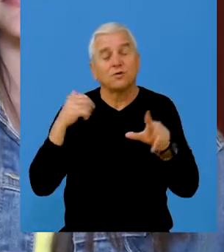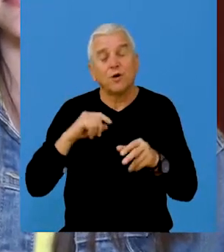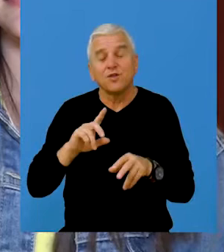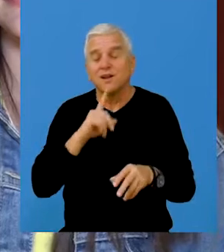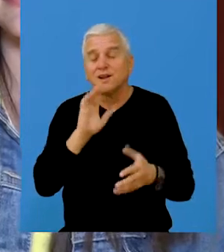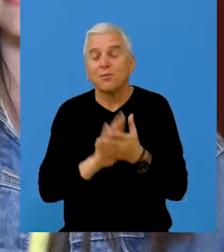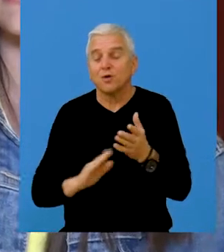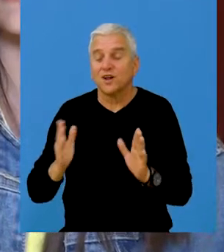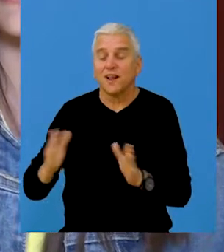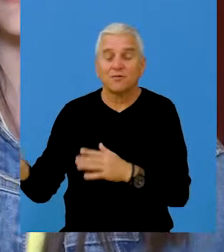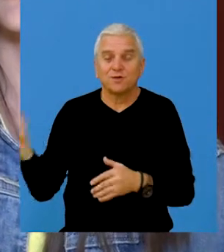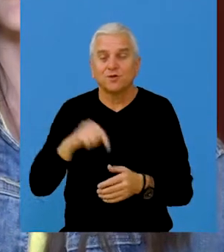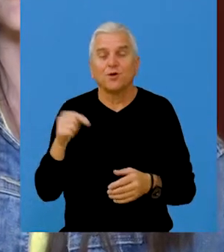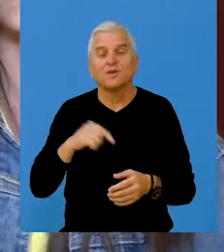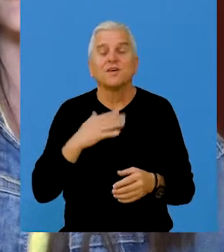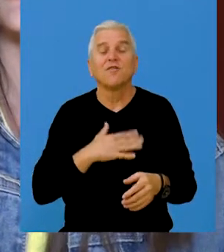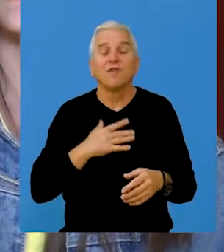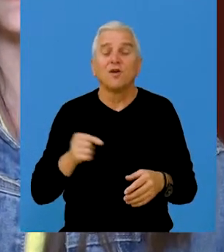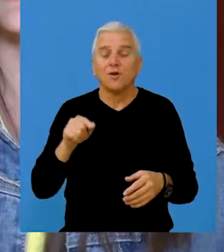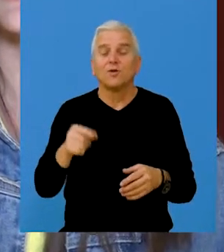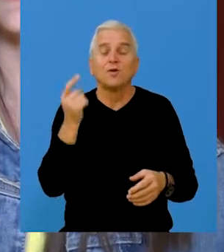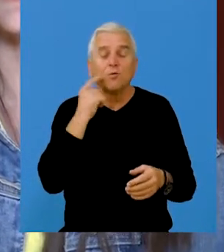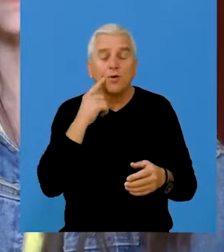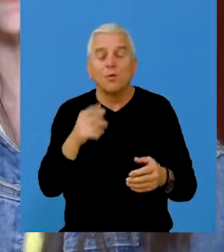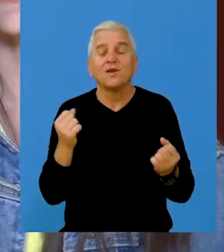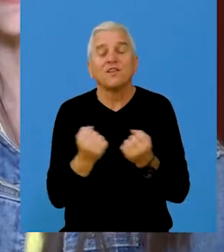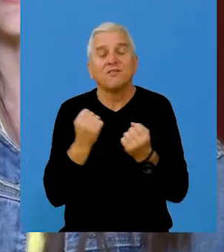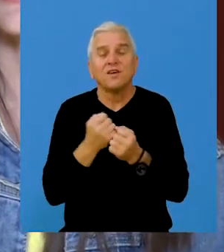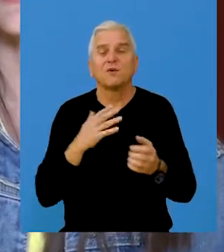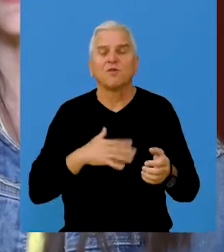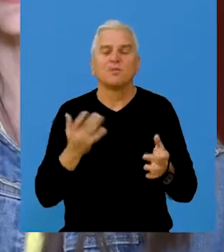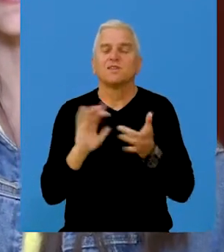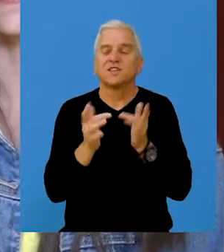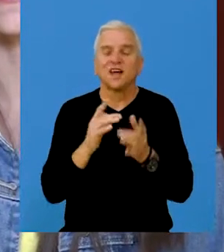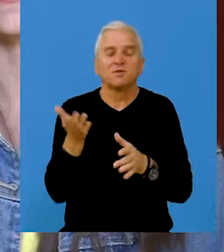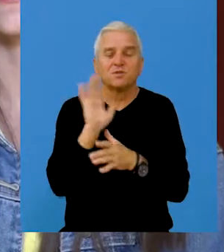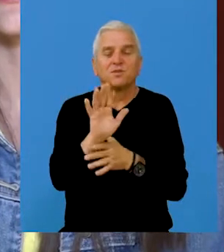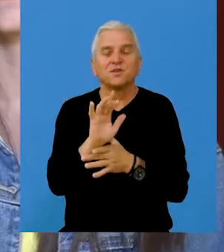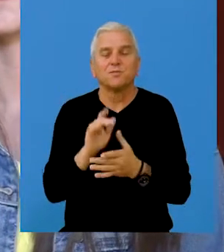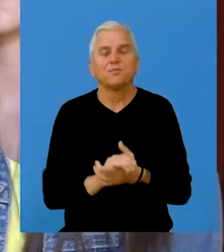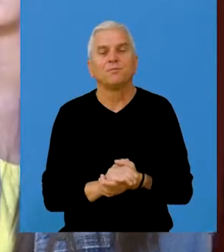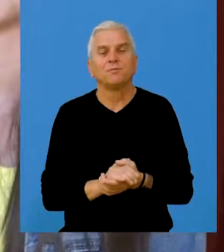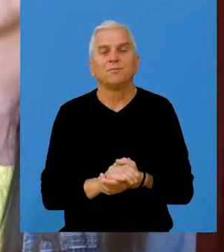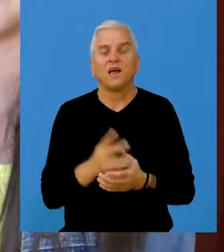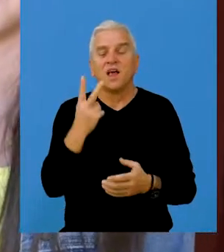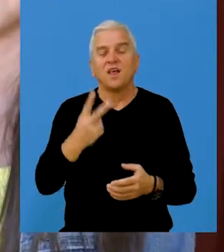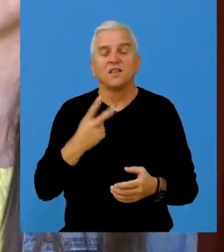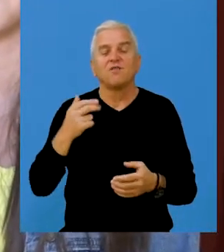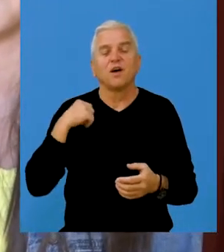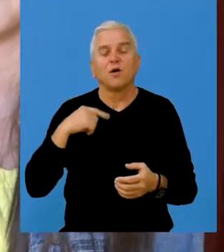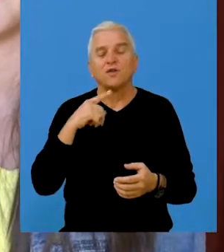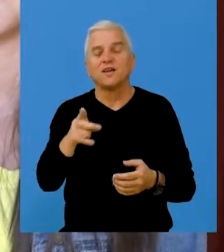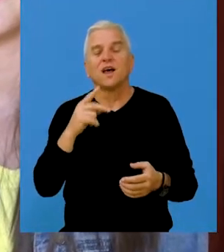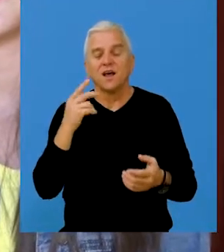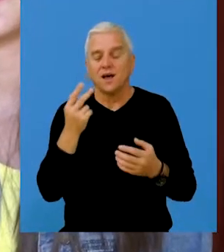Sa osam godina sam počela dolaziti na ples, volim dolaziti na probe i volim da nastupam, a također i da se takmičim,